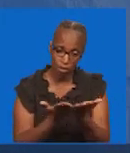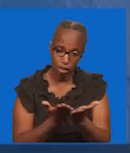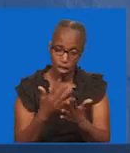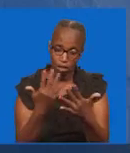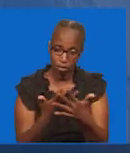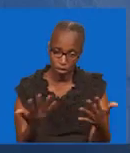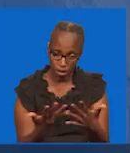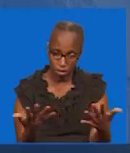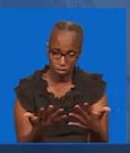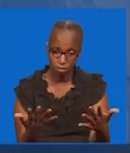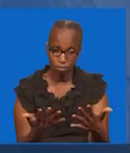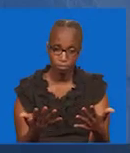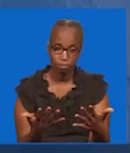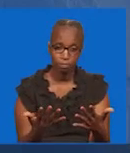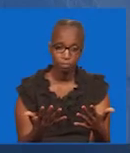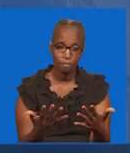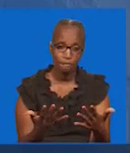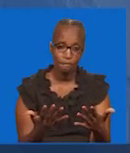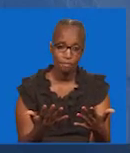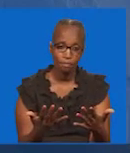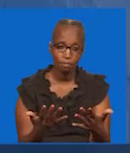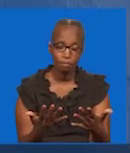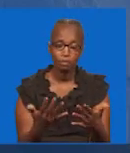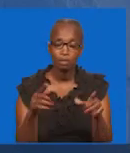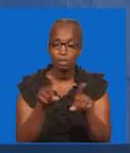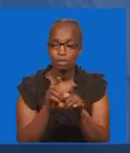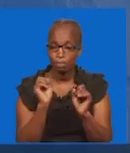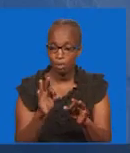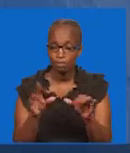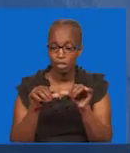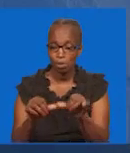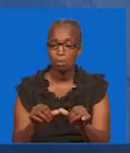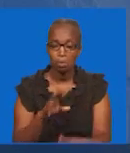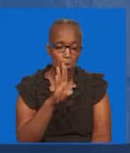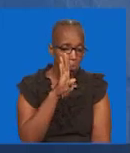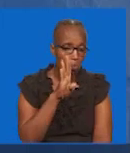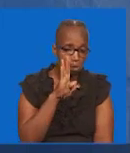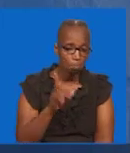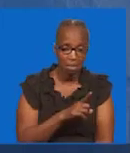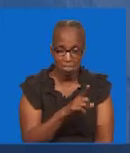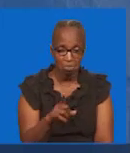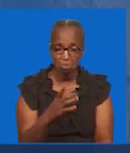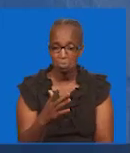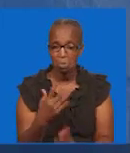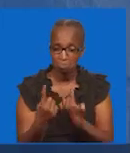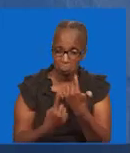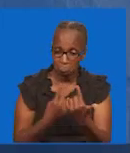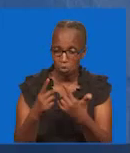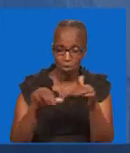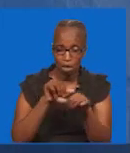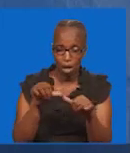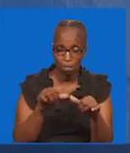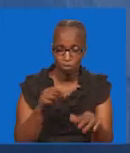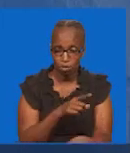Na wakatili Katika Hiyo Thambi Hata Wakusini Na Muna Gani Wakuiti Majina Yana Mnagani